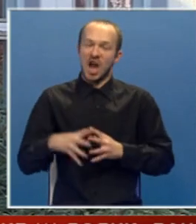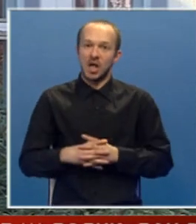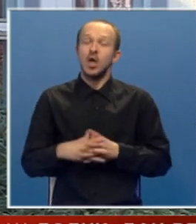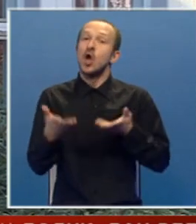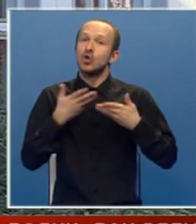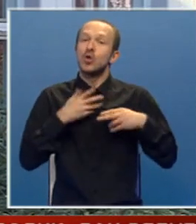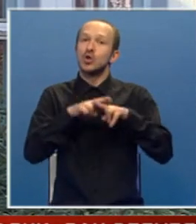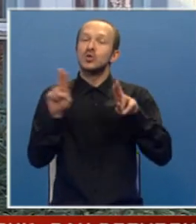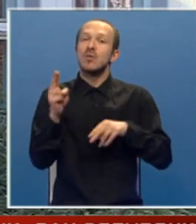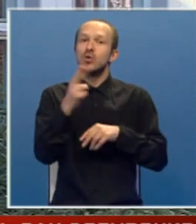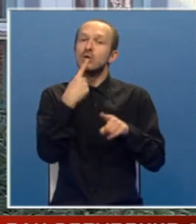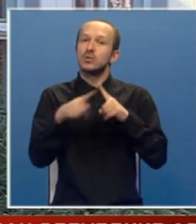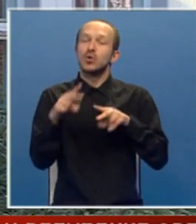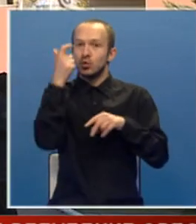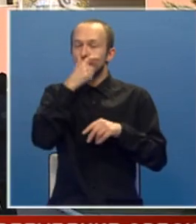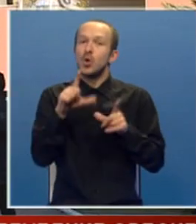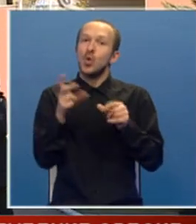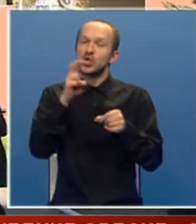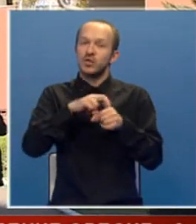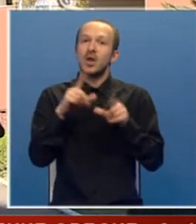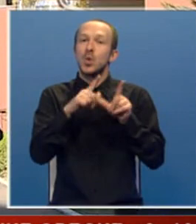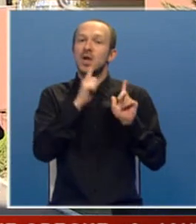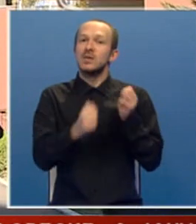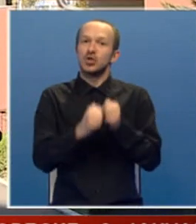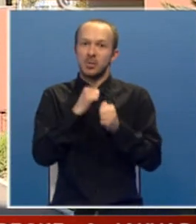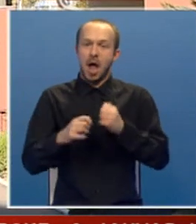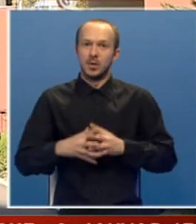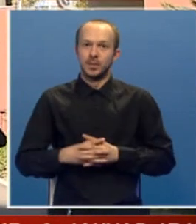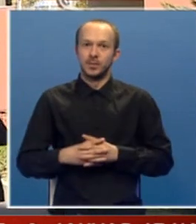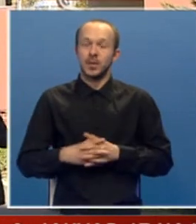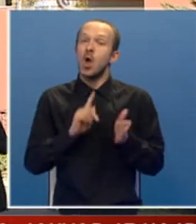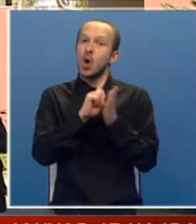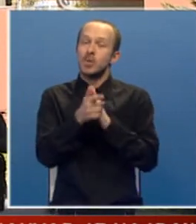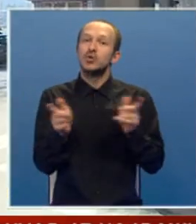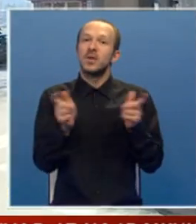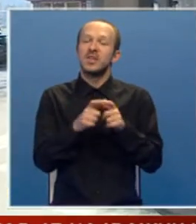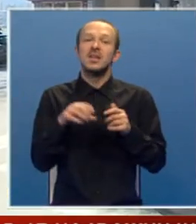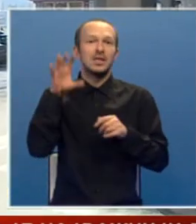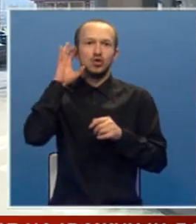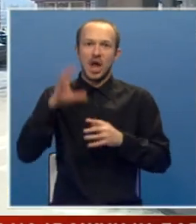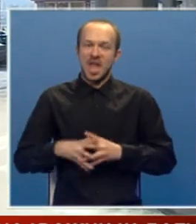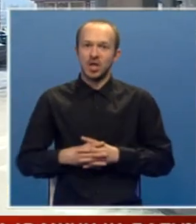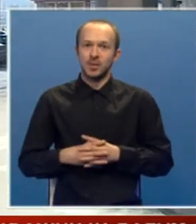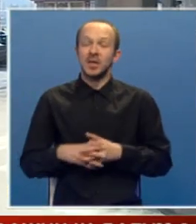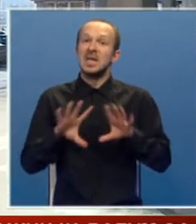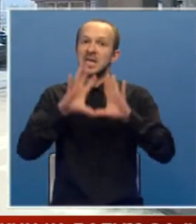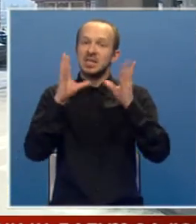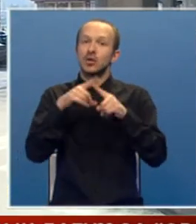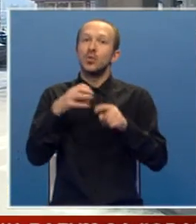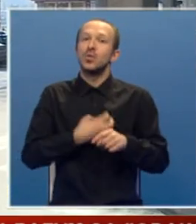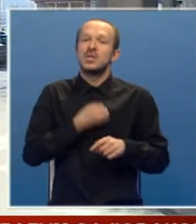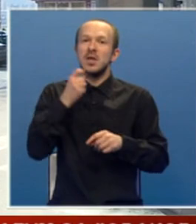dobilo suske pozive zbog sumnje da su učestvovali u ratnim zločinima. Odmah su prevedeni na saslušanje. Sve to je